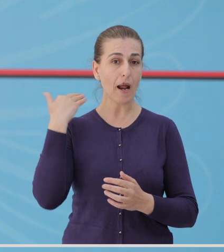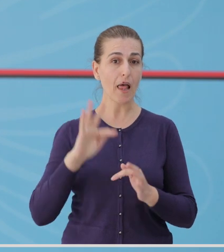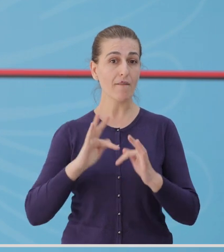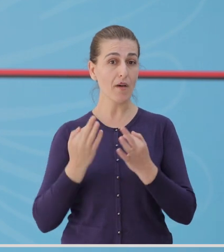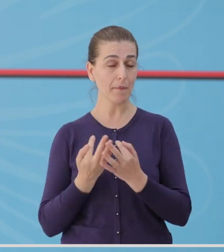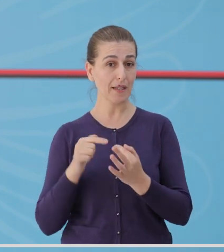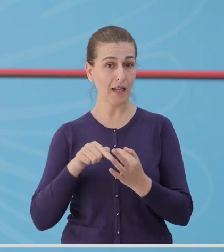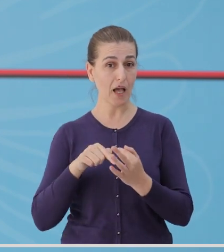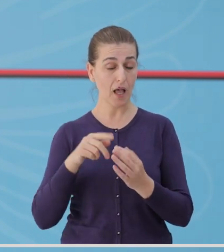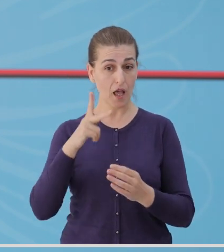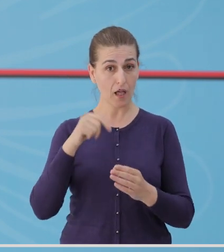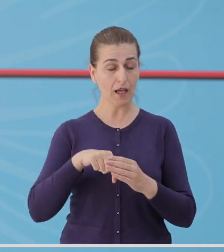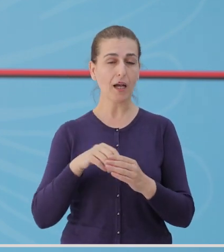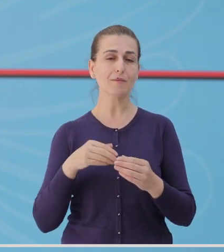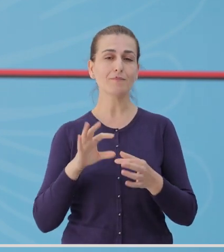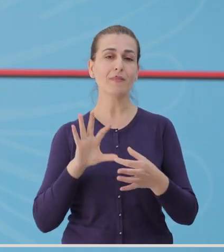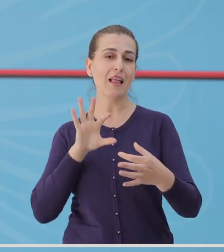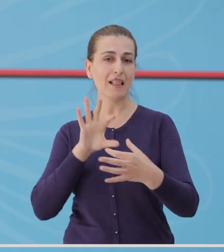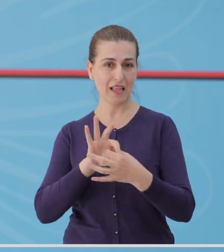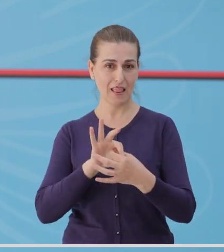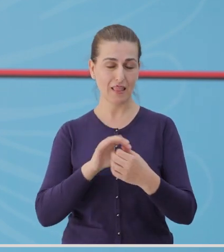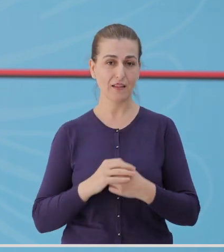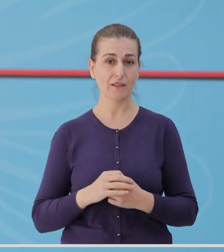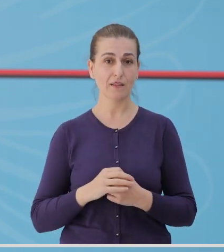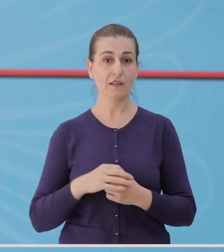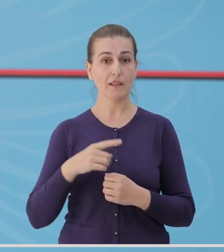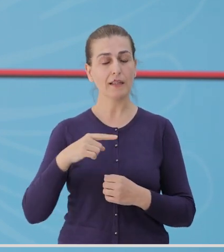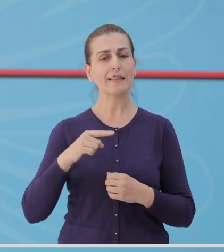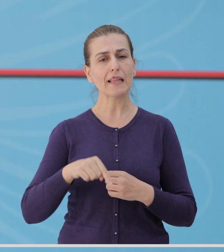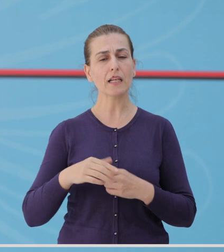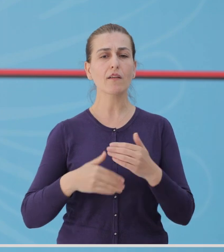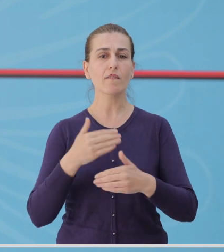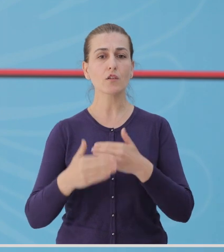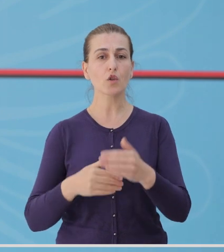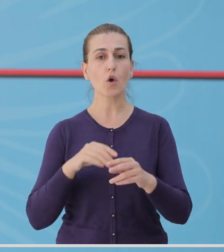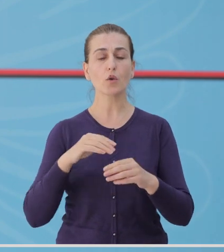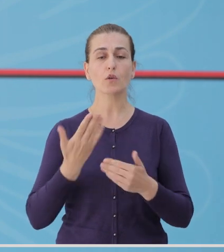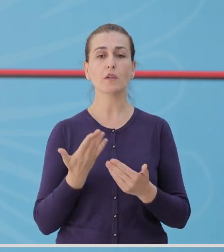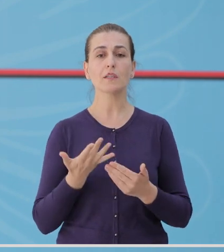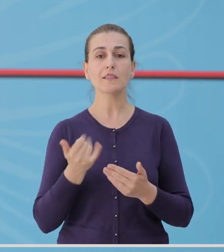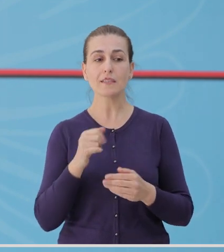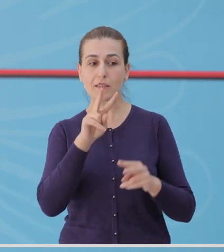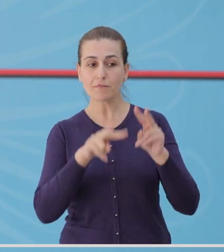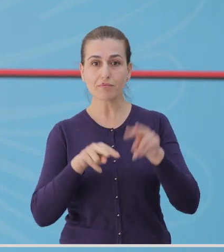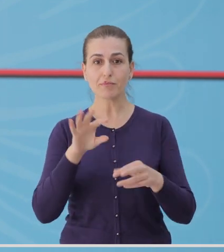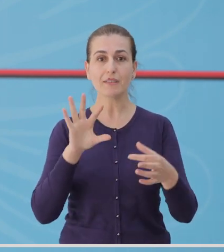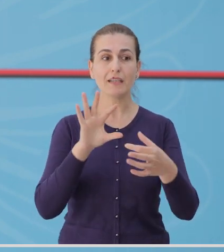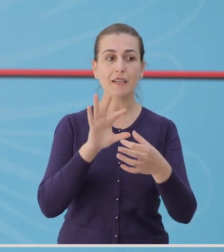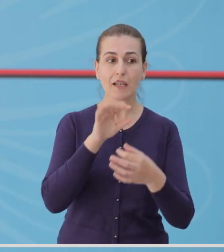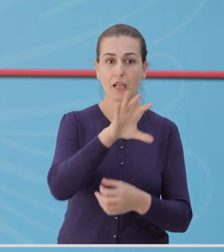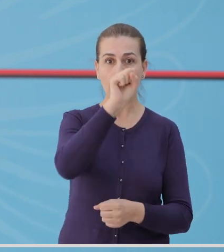prej kura me COVID-19, dërko që vazhdojmë procesi i hetimit epidemiologik.